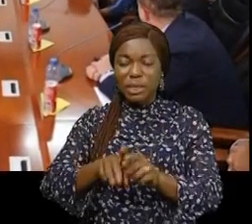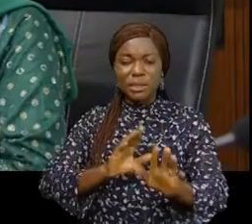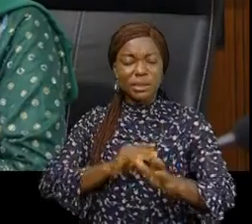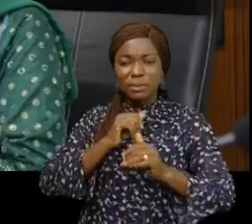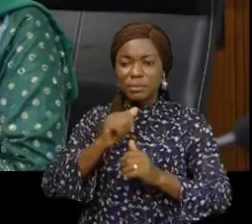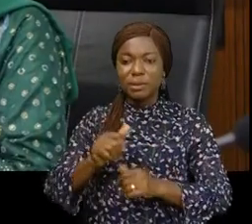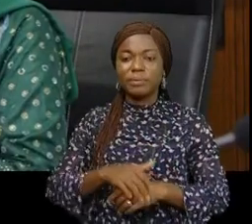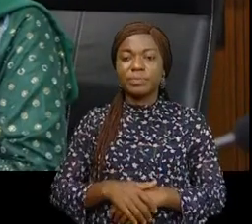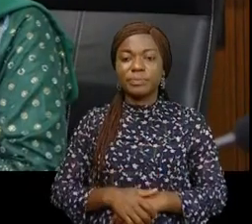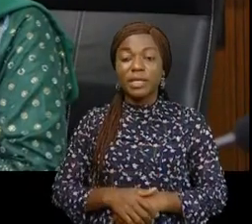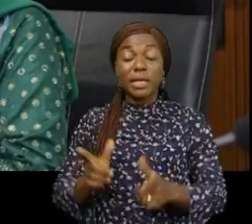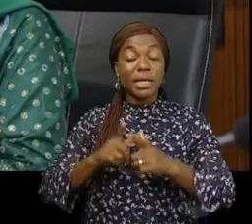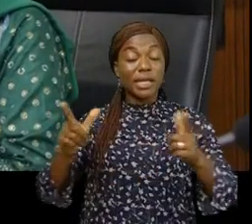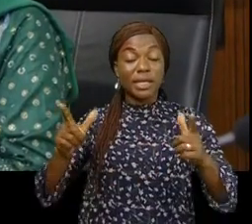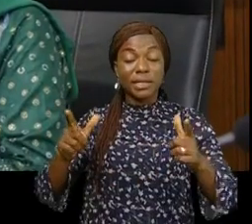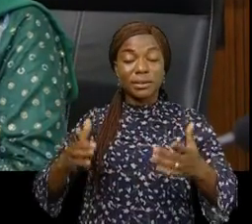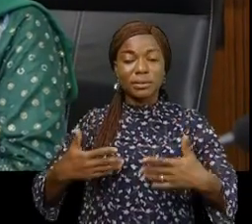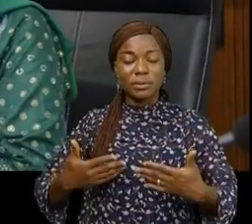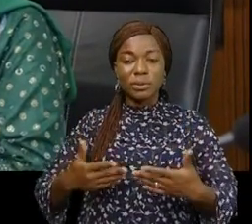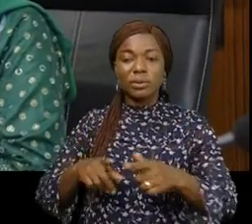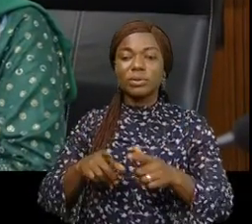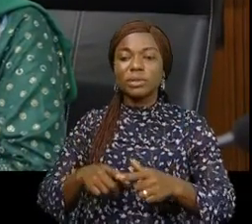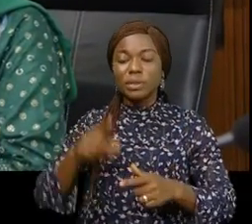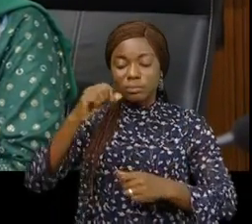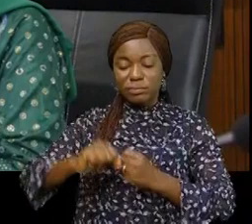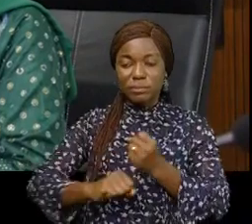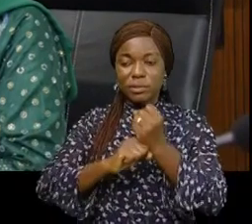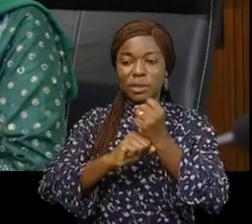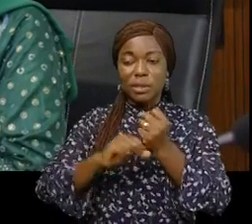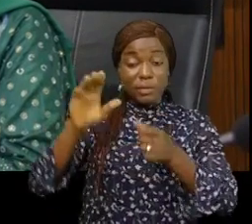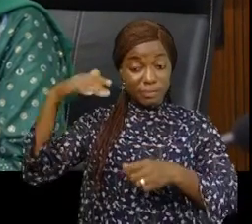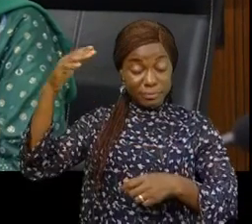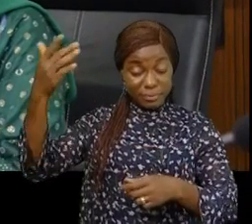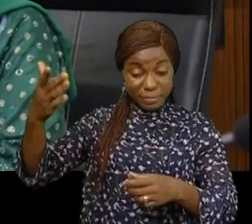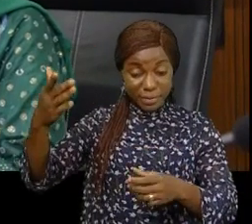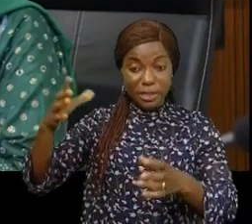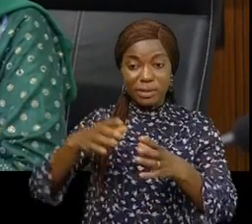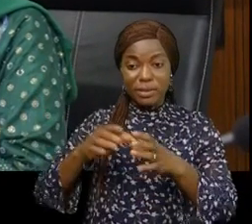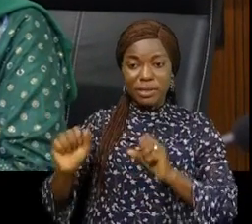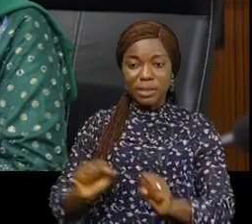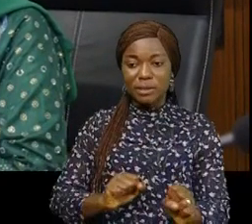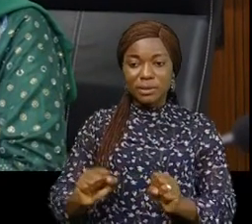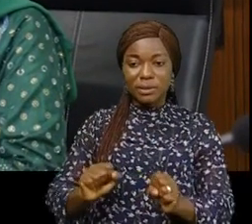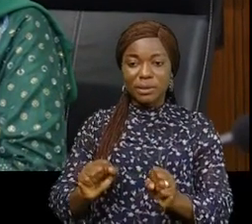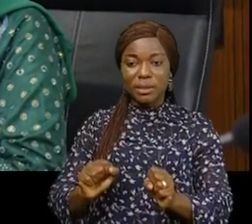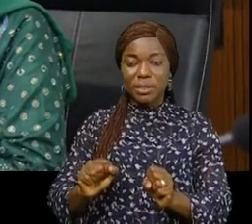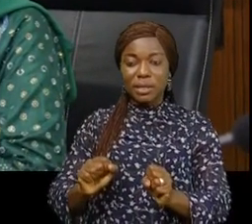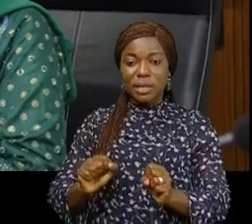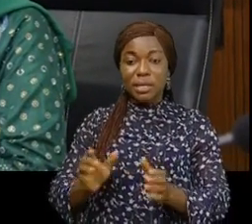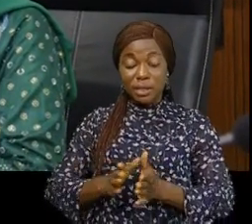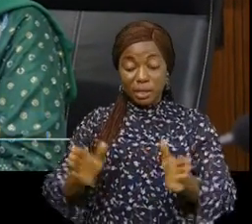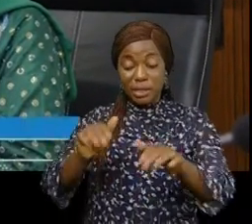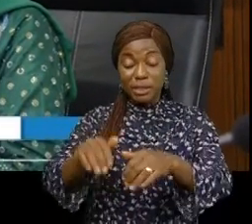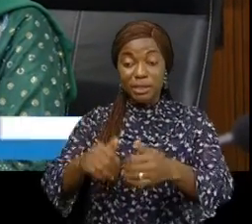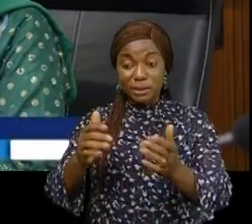Ça sera une grande synergie et surtout dans l'arrière-pays avec l'activité principale qui est l'agriculture.